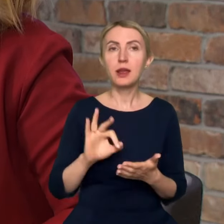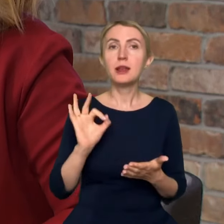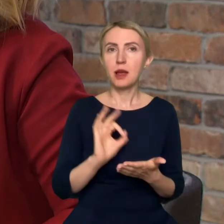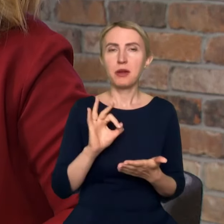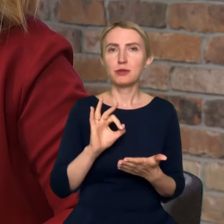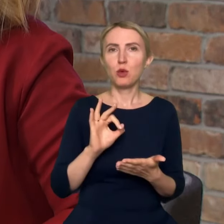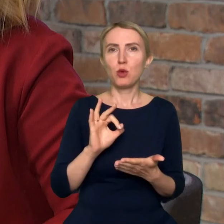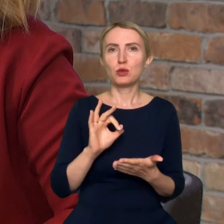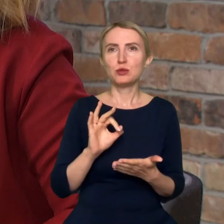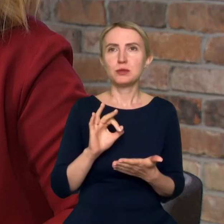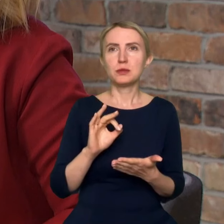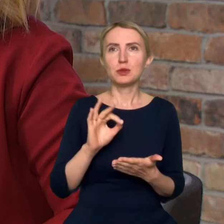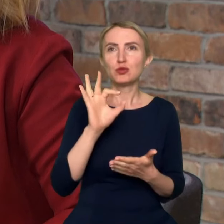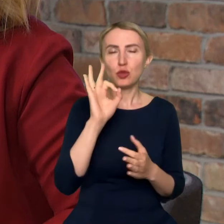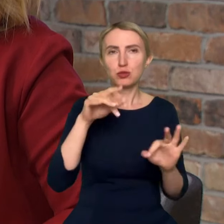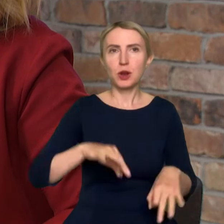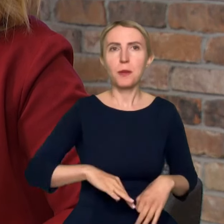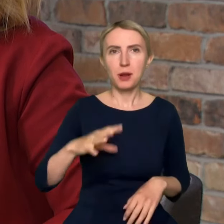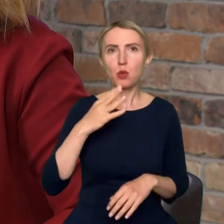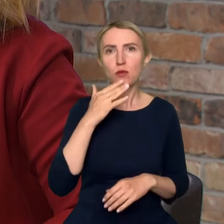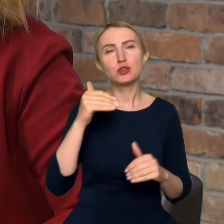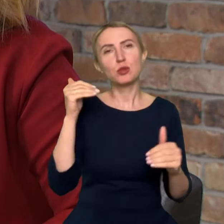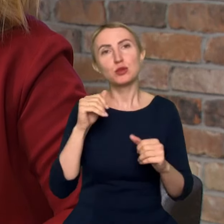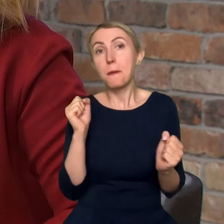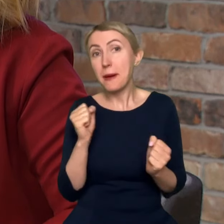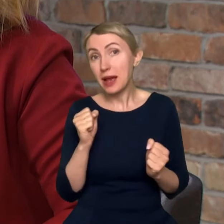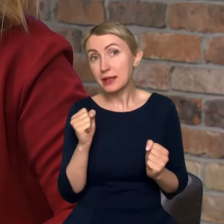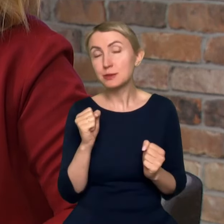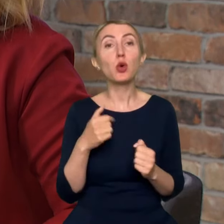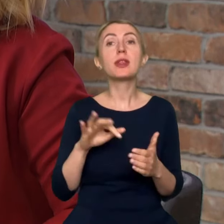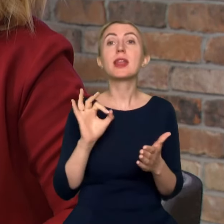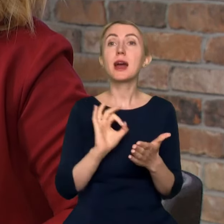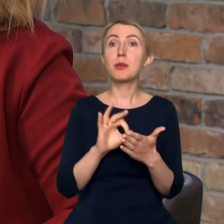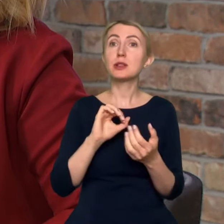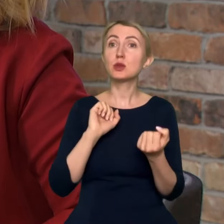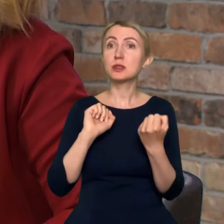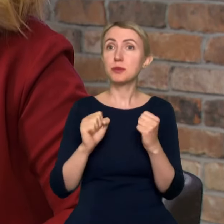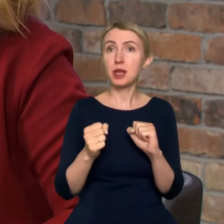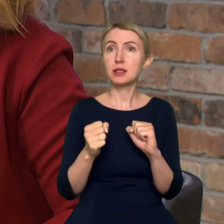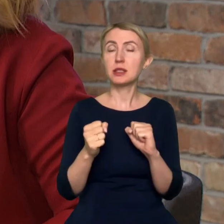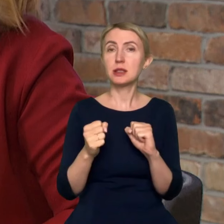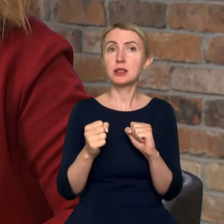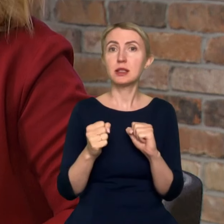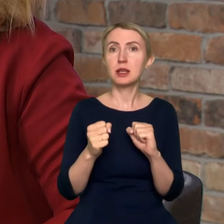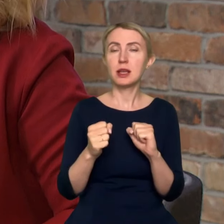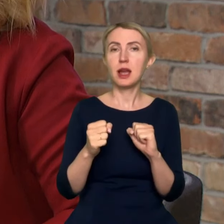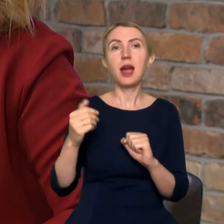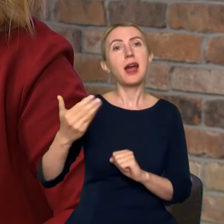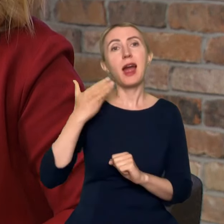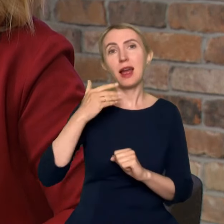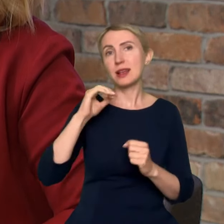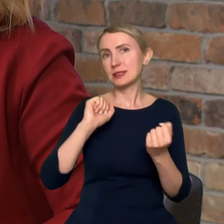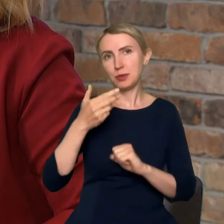słusznie pan mówił, że można by było się bać, dlatego że niewątpliwie to zmieni akademię, to zmieni